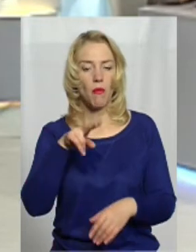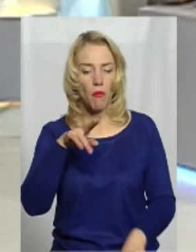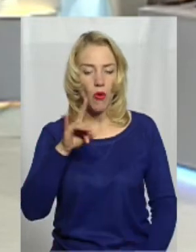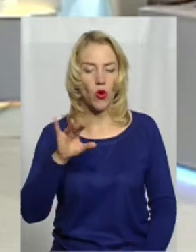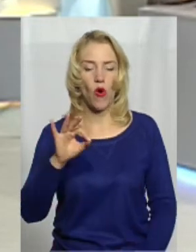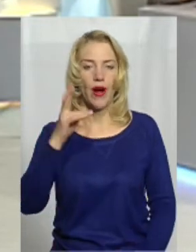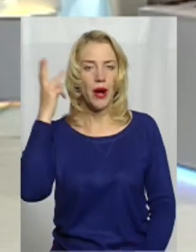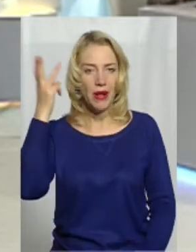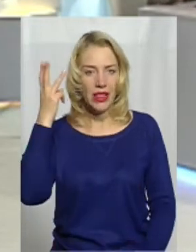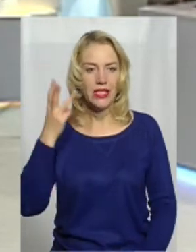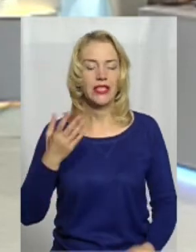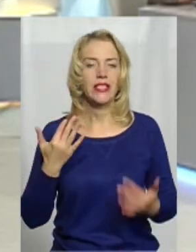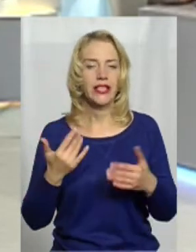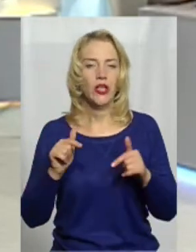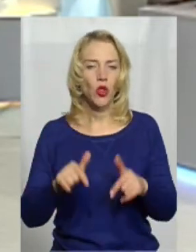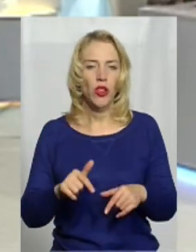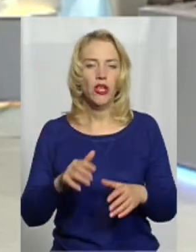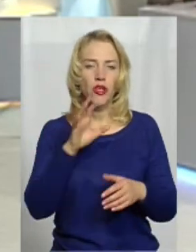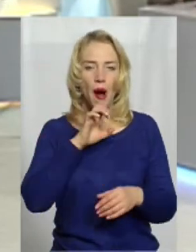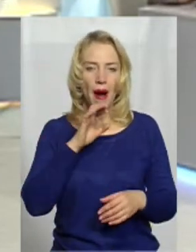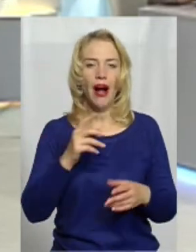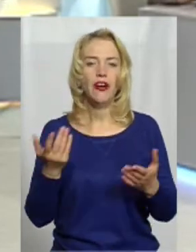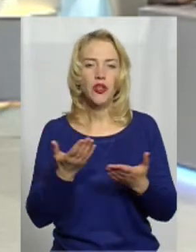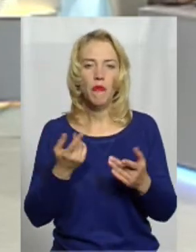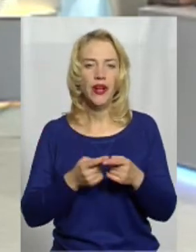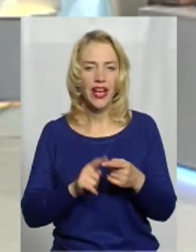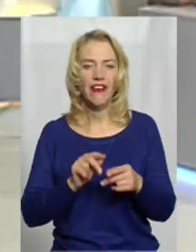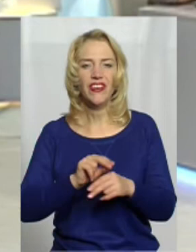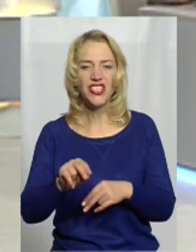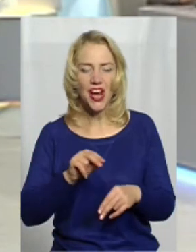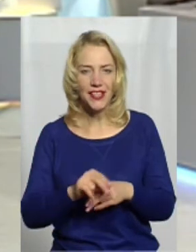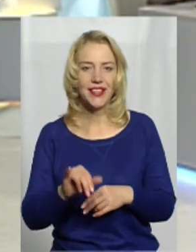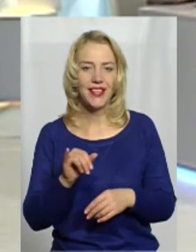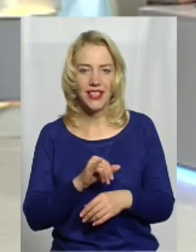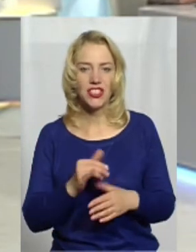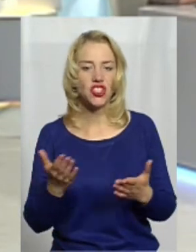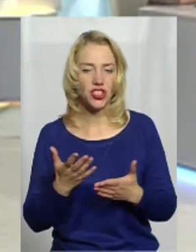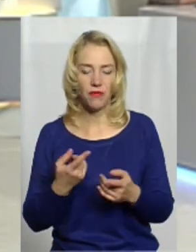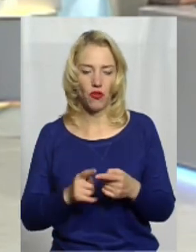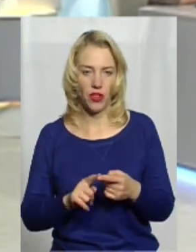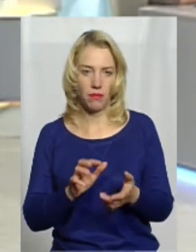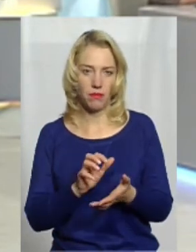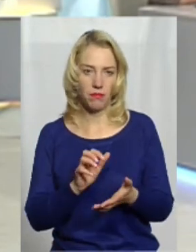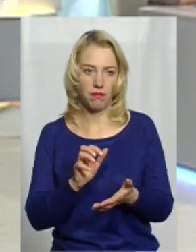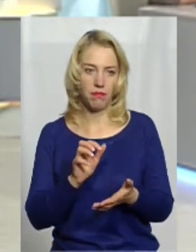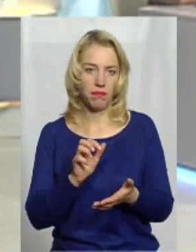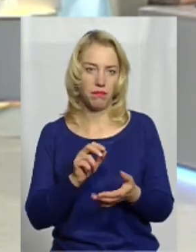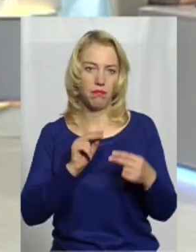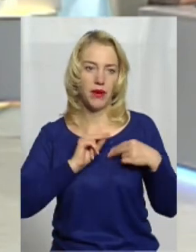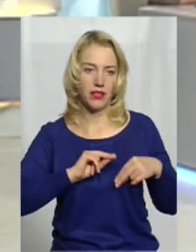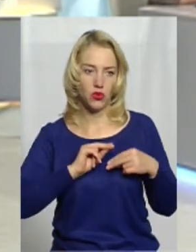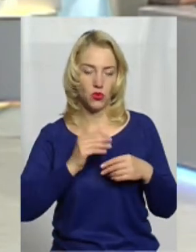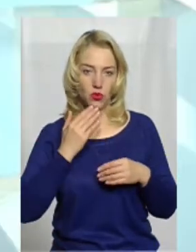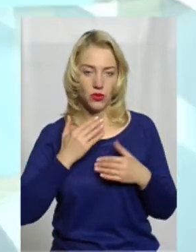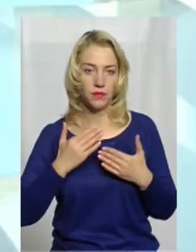Скільки тут собак, чому їх вчать і з чим вони працюють? Ці